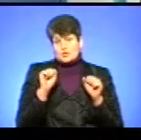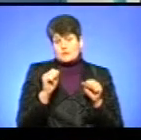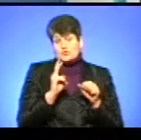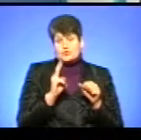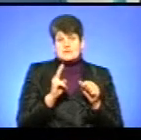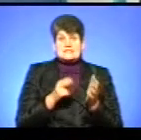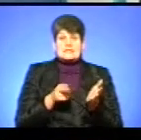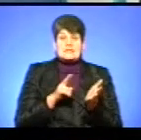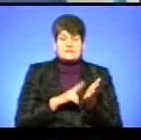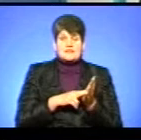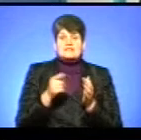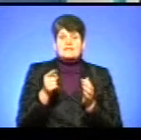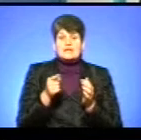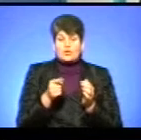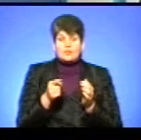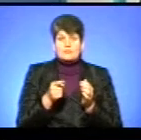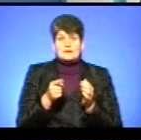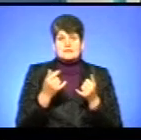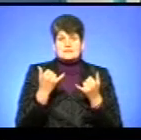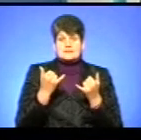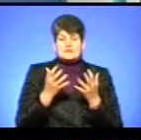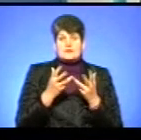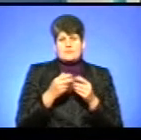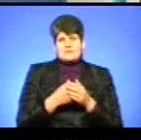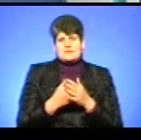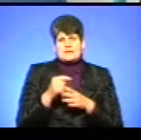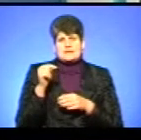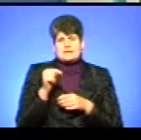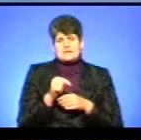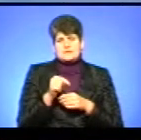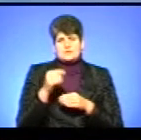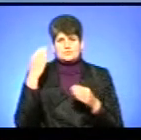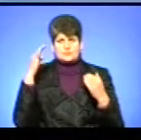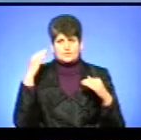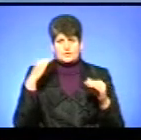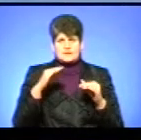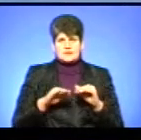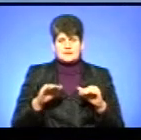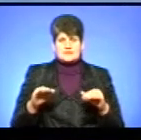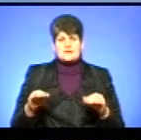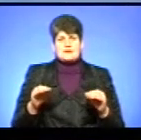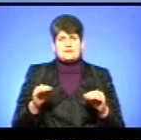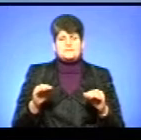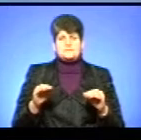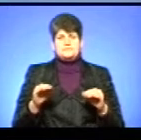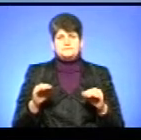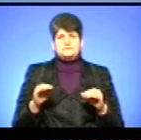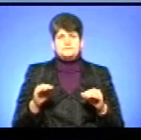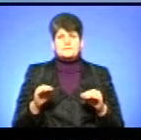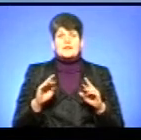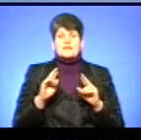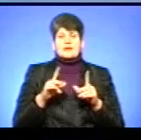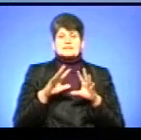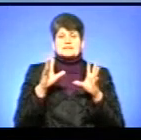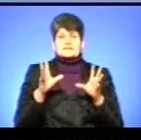з них зареєструвалися у Тернополі і наразі нараховують близько тисячі іногородніх дітей у дошкільних навчальних закладах. Як